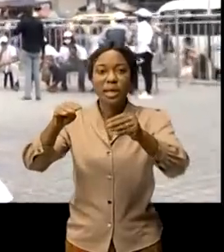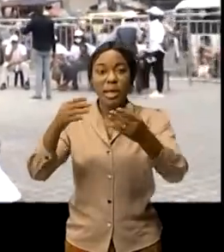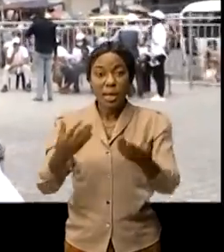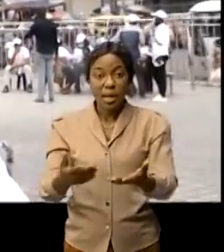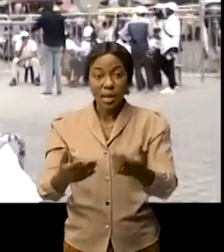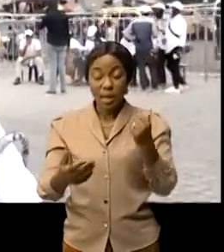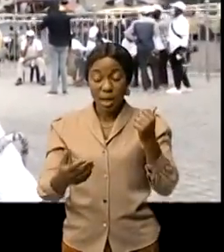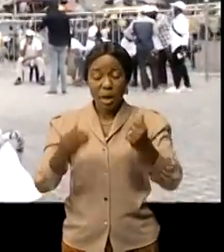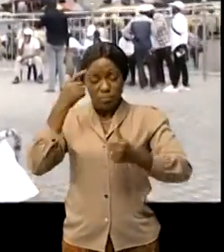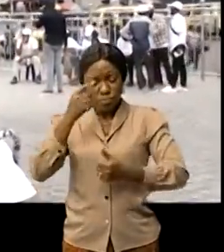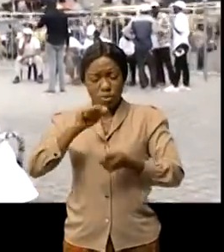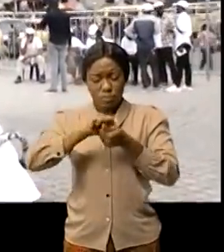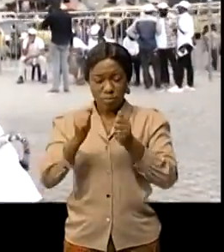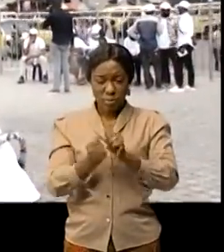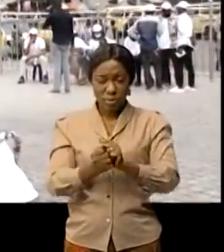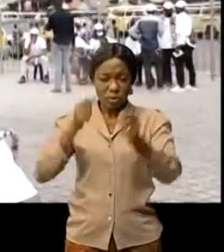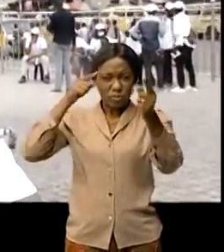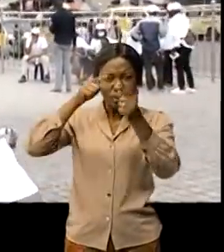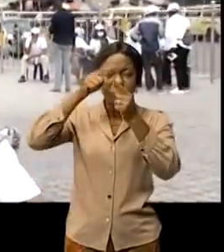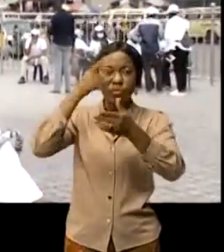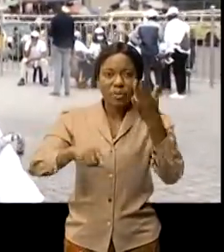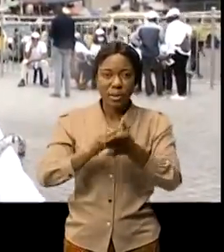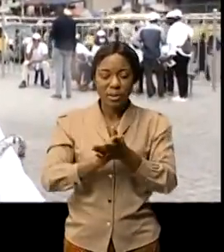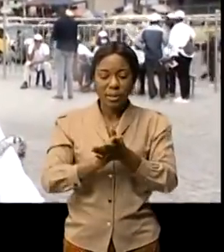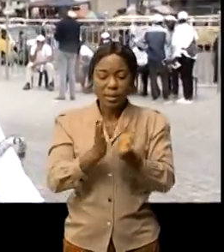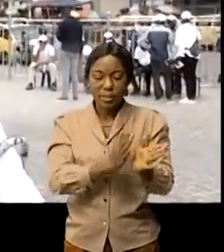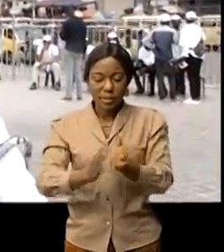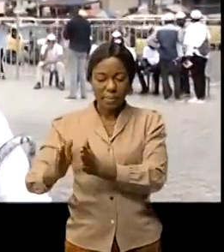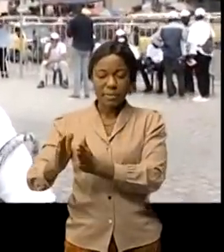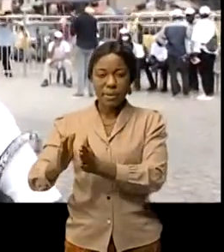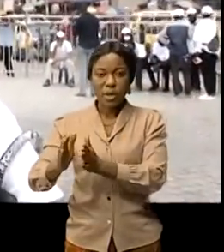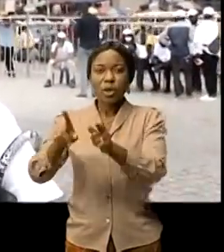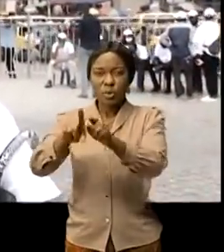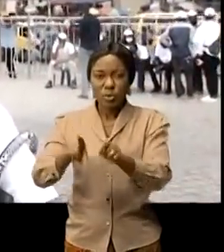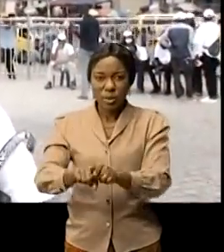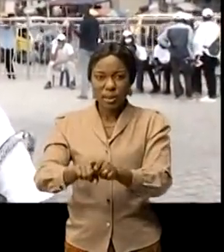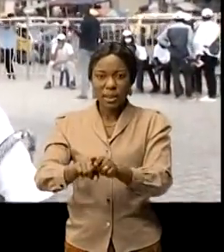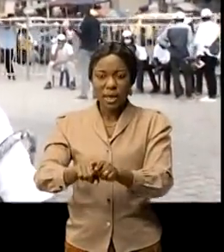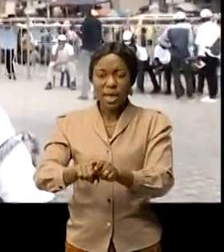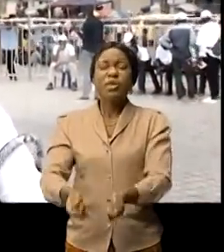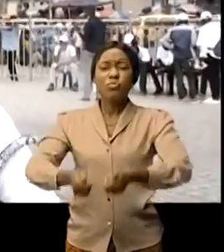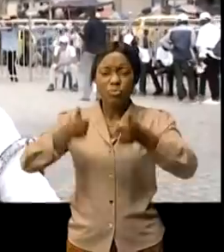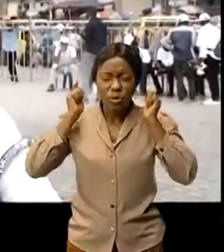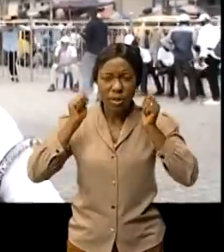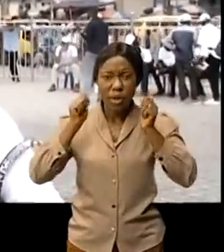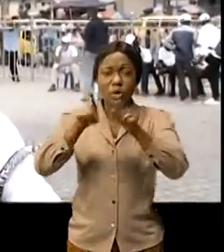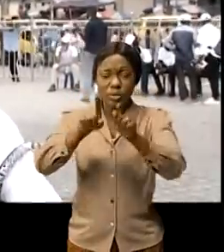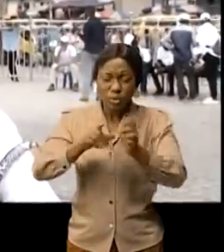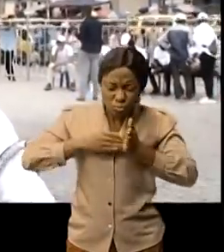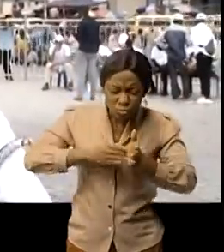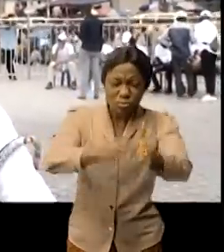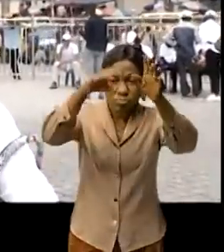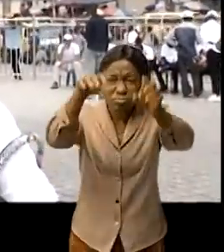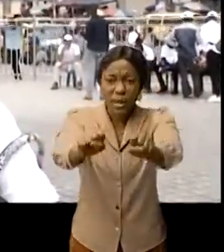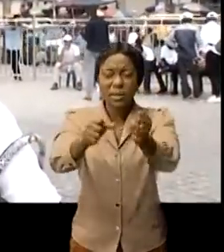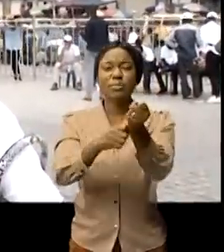traite des personnes l'objectif c'est de prevenir l'objectif c'est de reprimer et de poursuivre